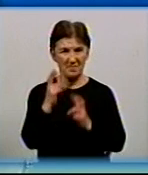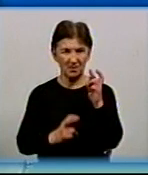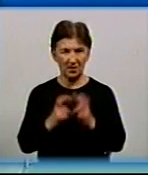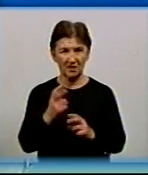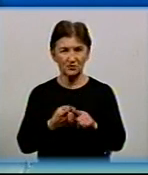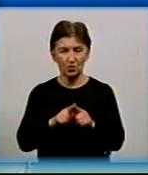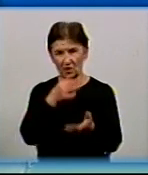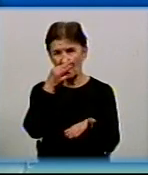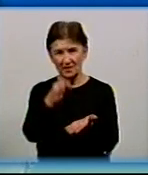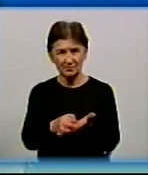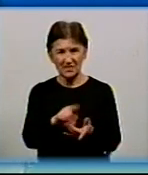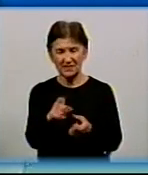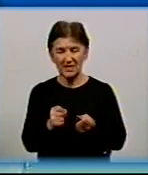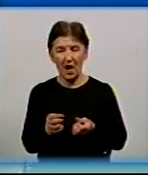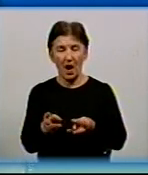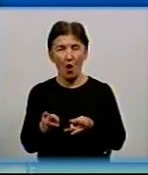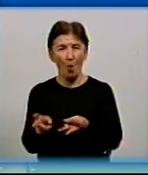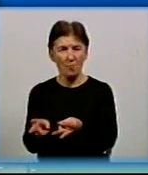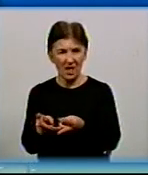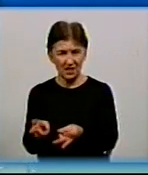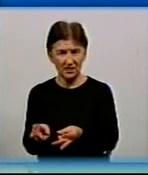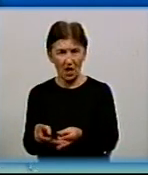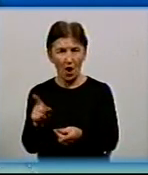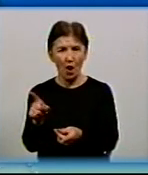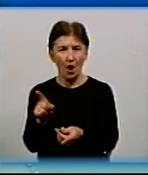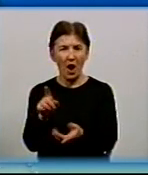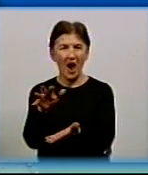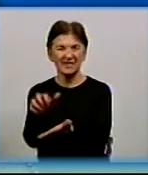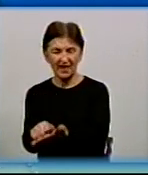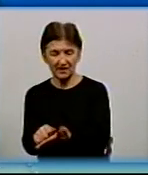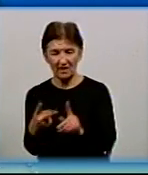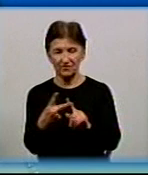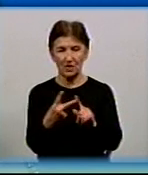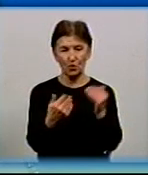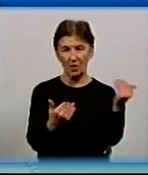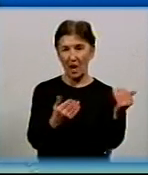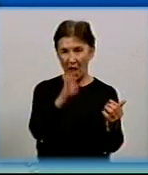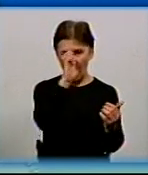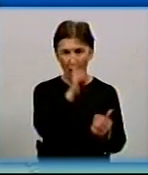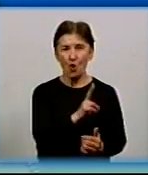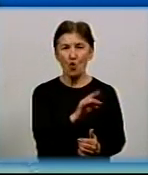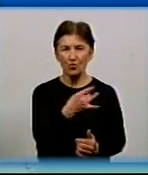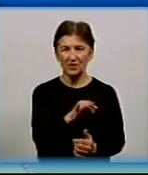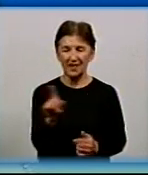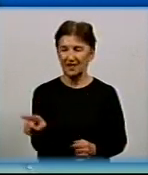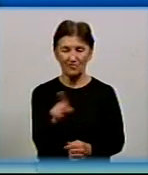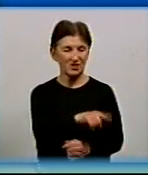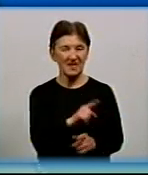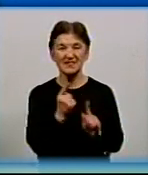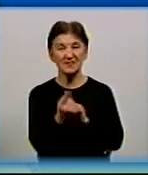опаленням в нашому місті, комунальне і орендне, вони змінилися